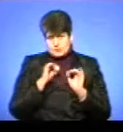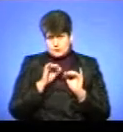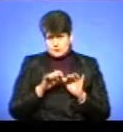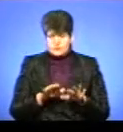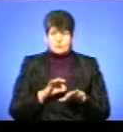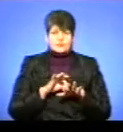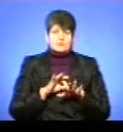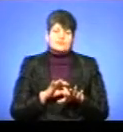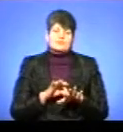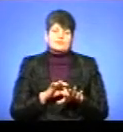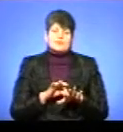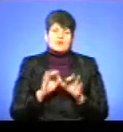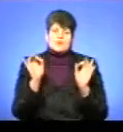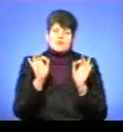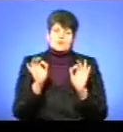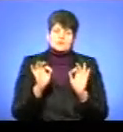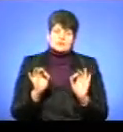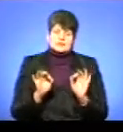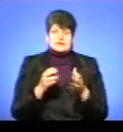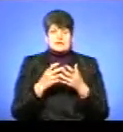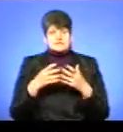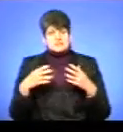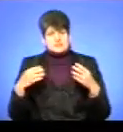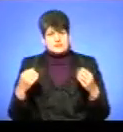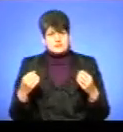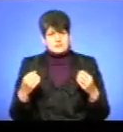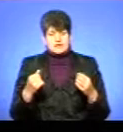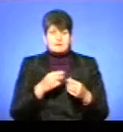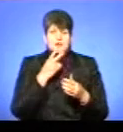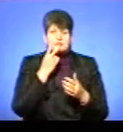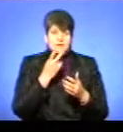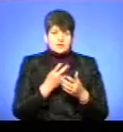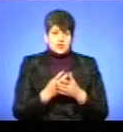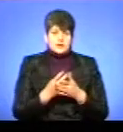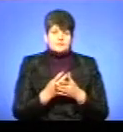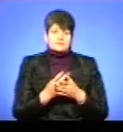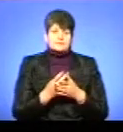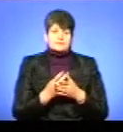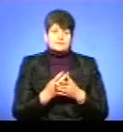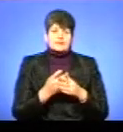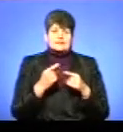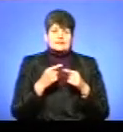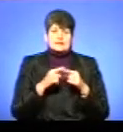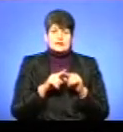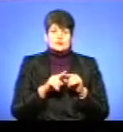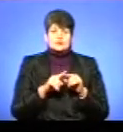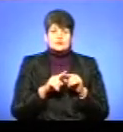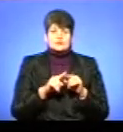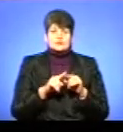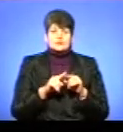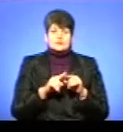Зіснюється воно восени і навесні, як правило, і передбачається технологією експлуатації